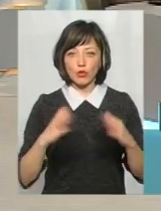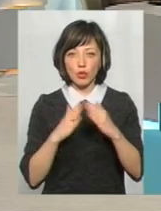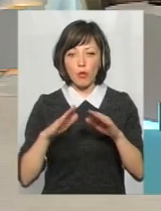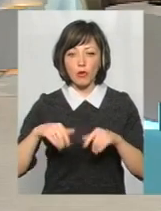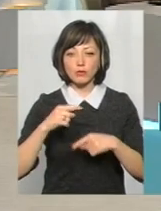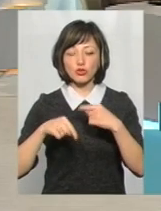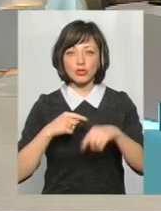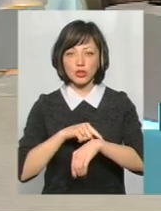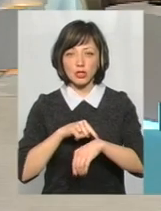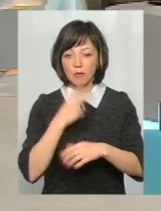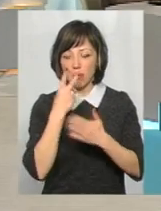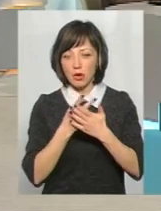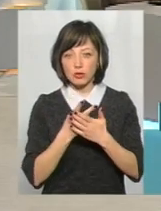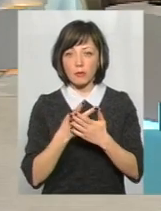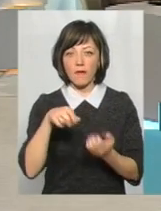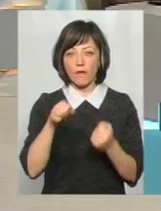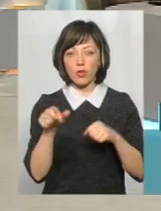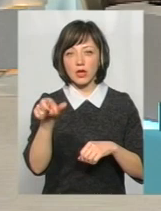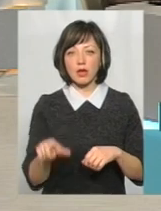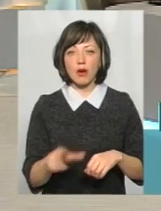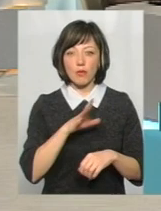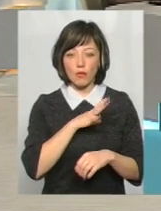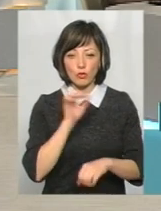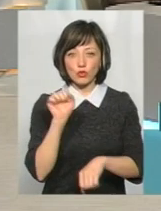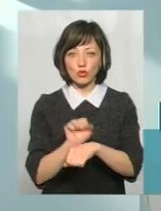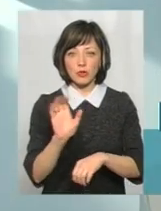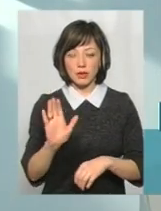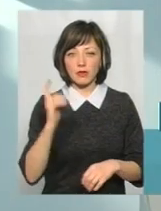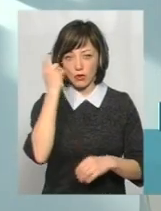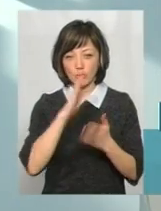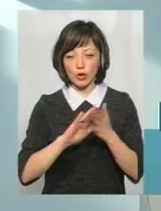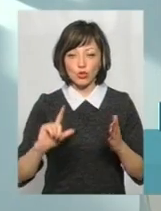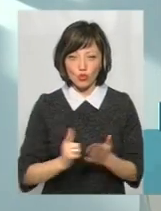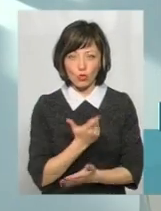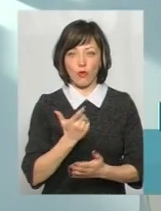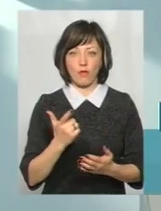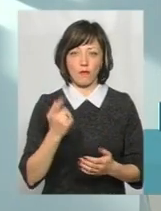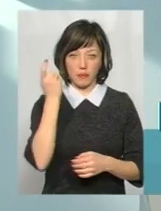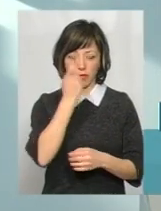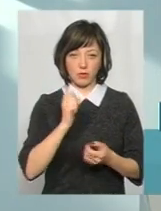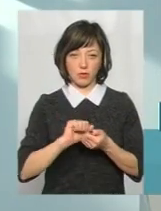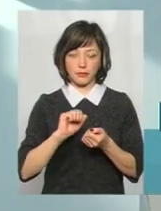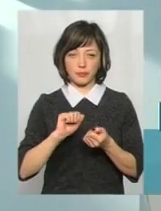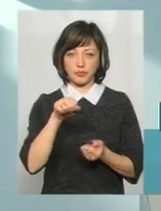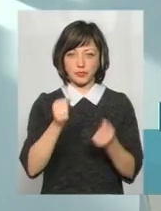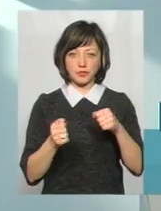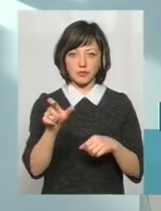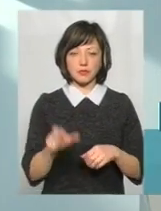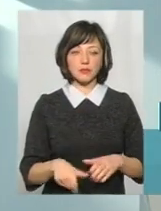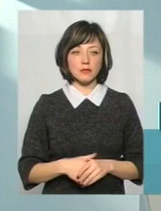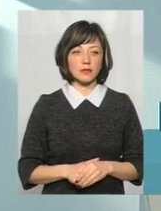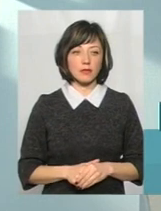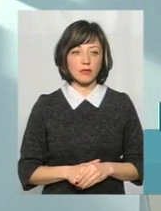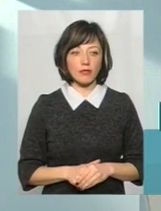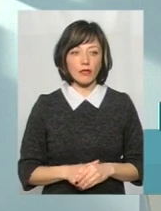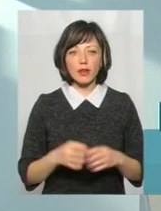потім через деякий час ми знов бачимо водія, який був вже зупинений в стані алкогольного сп'яніння, знов керуючим цим автомобілем. Ми